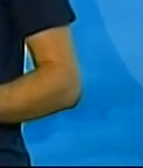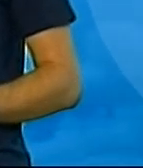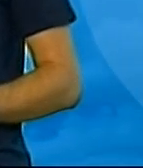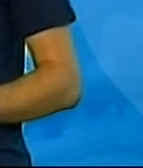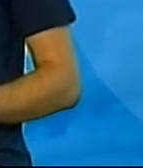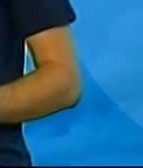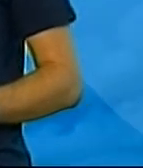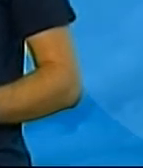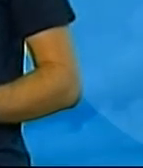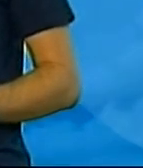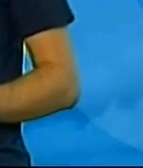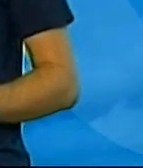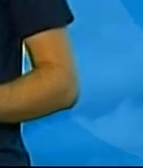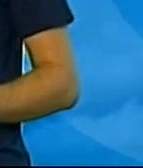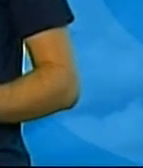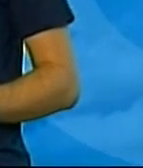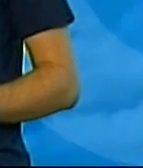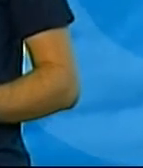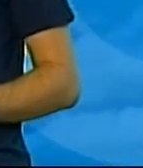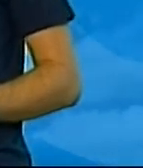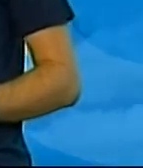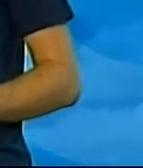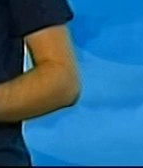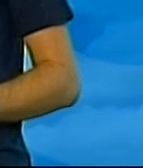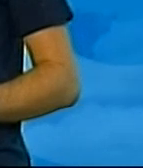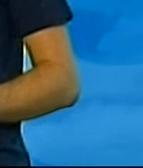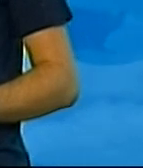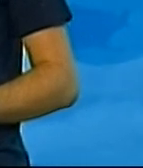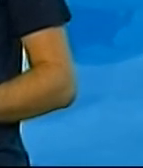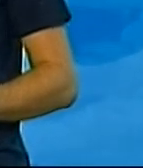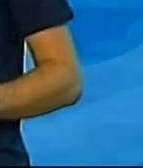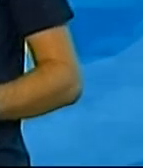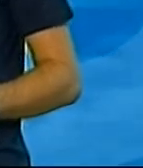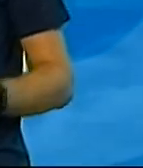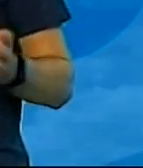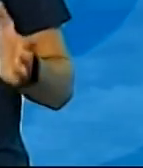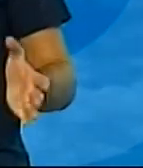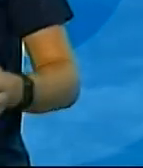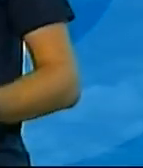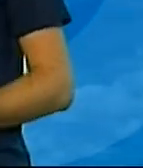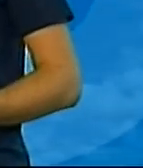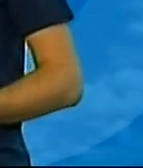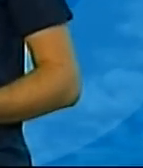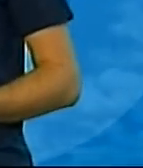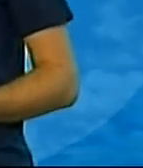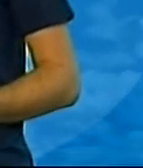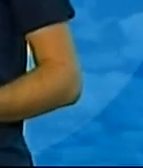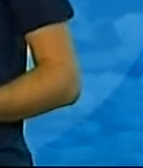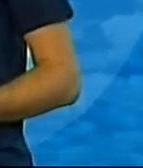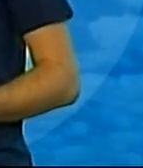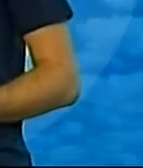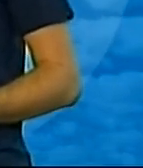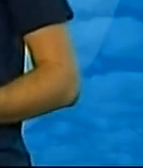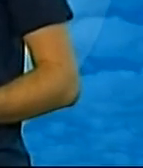вночі становитиме приблизно 16-17 градусів, а в день повітря прогріється близько 30-31 градуси тепла.